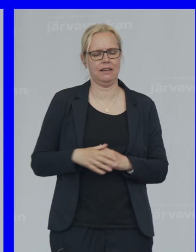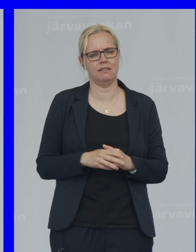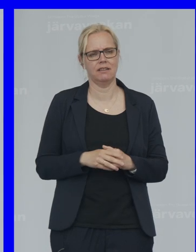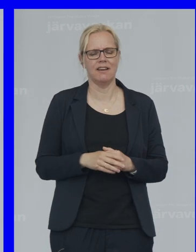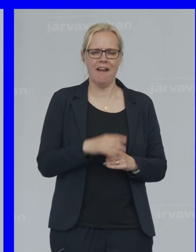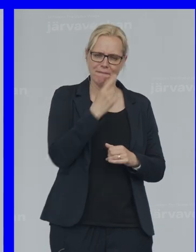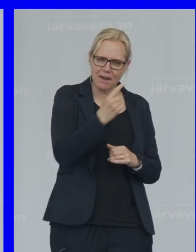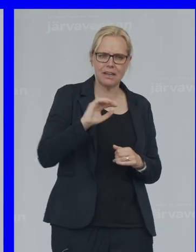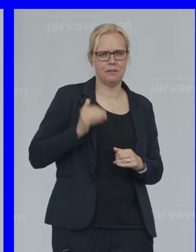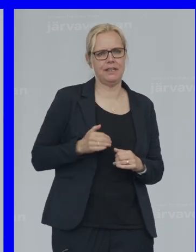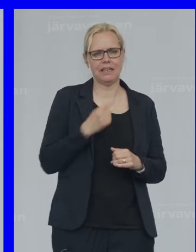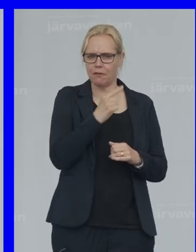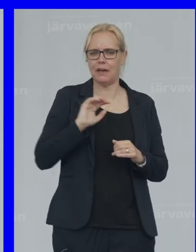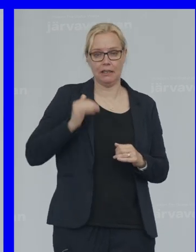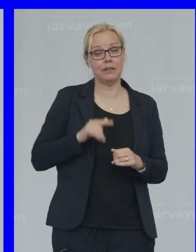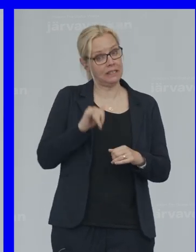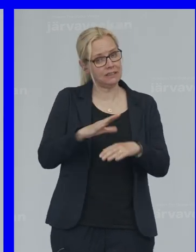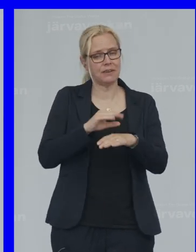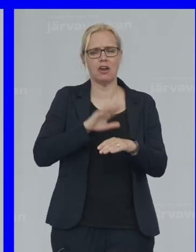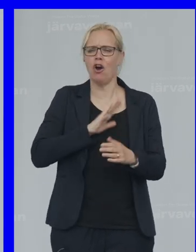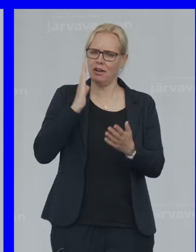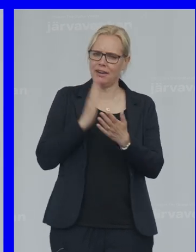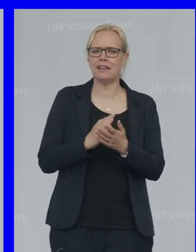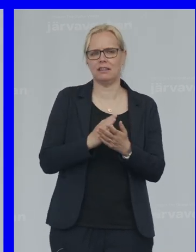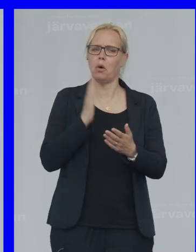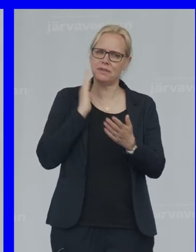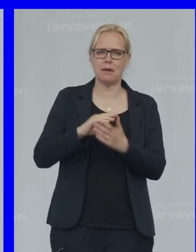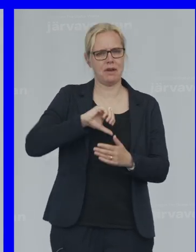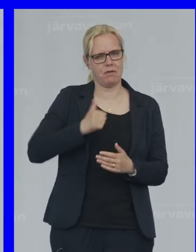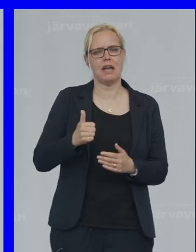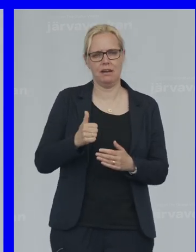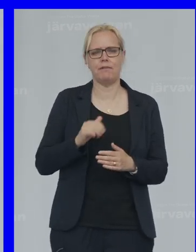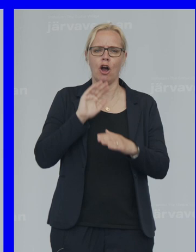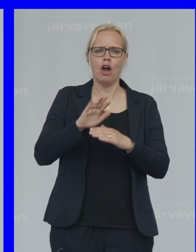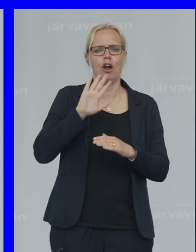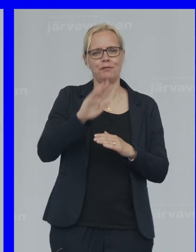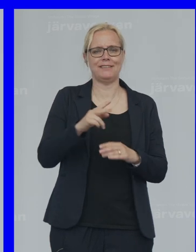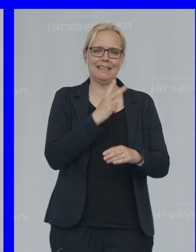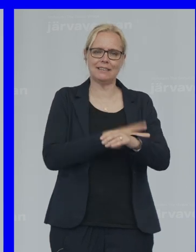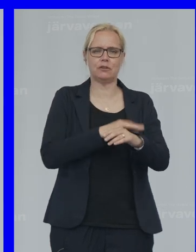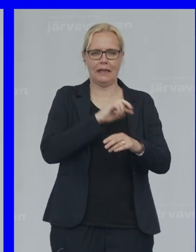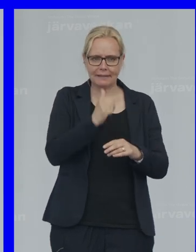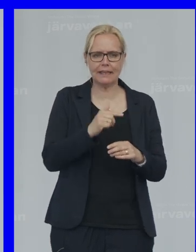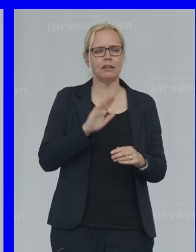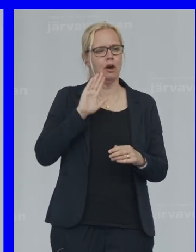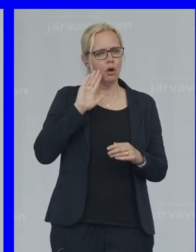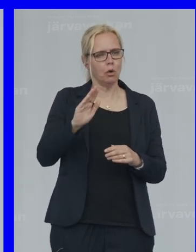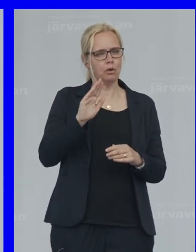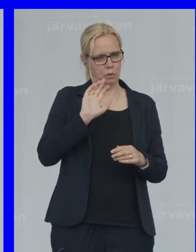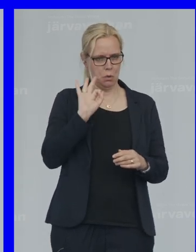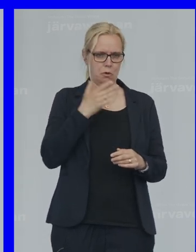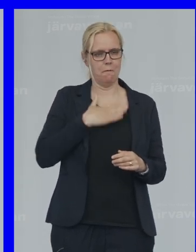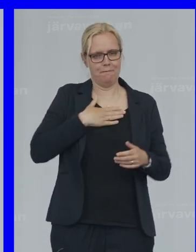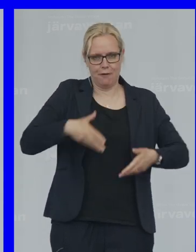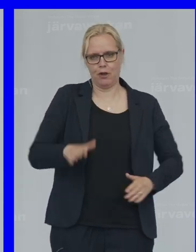Varje flicka Och kvinna I Sverige Ska ha rätt Att bestämma Själva Över sin sexualitet Och sitt Barnafödande